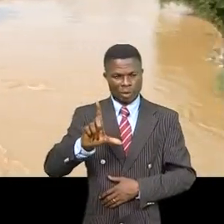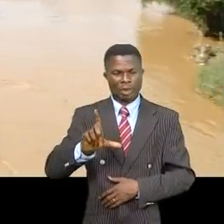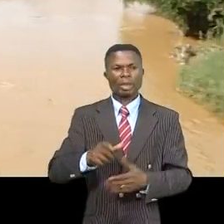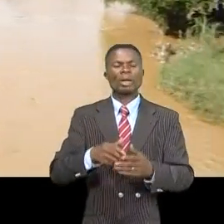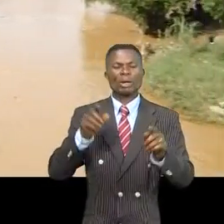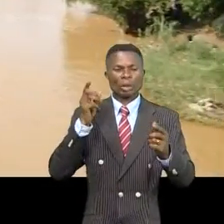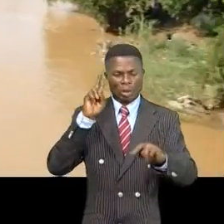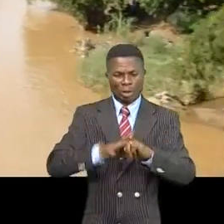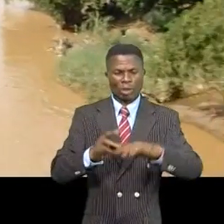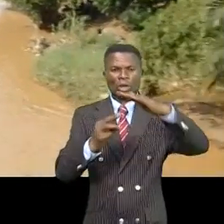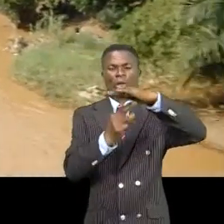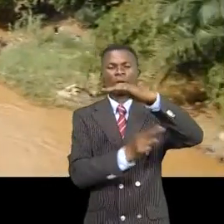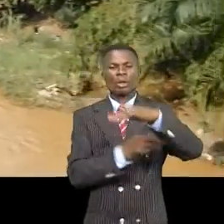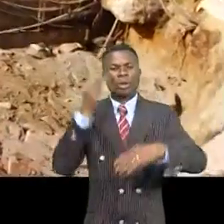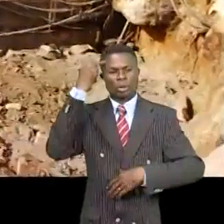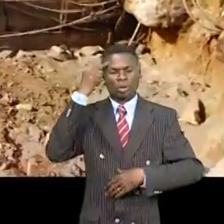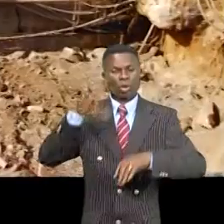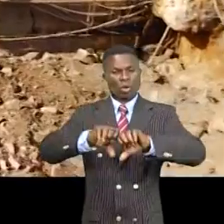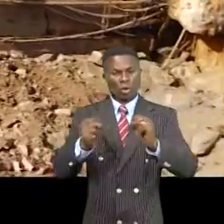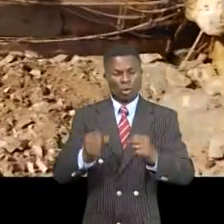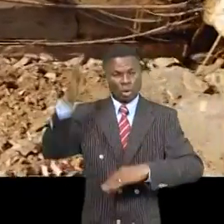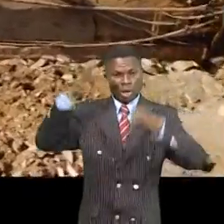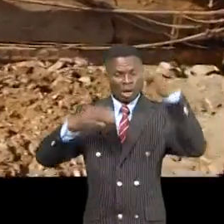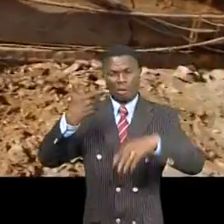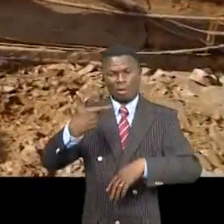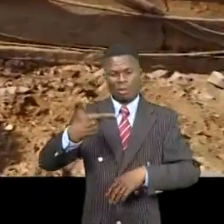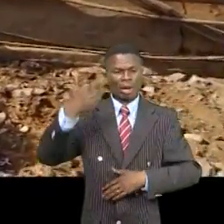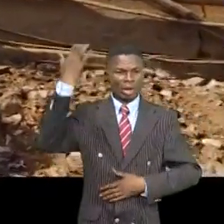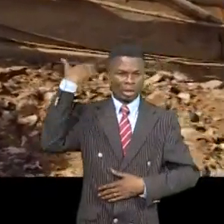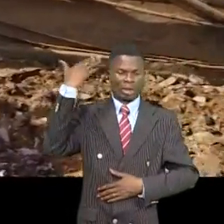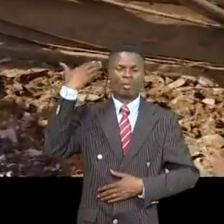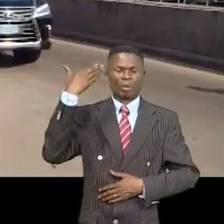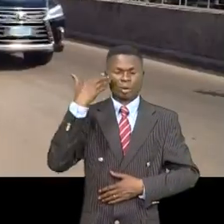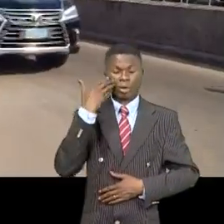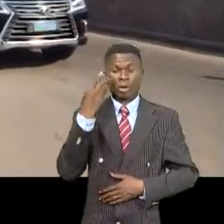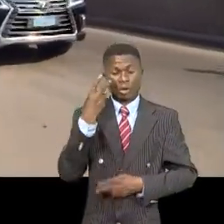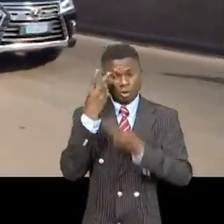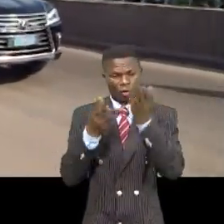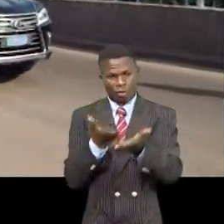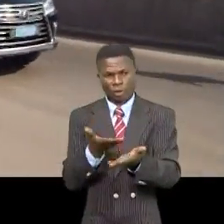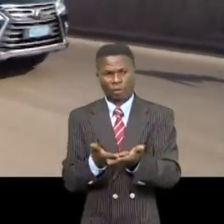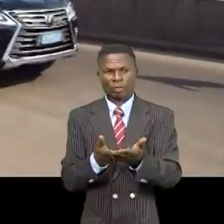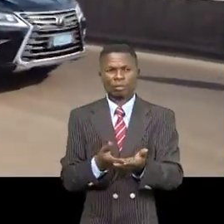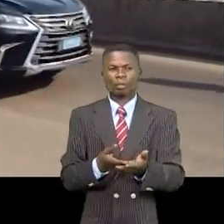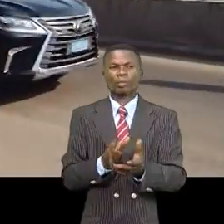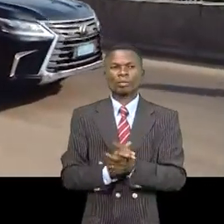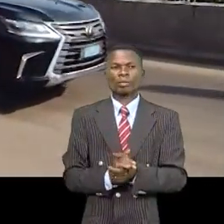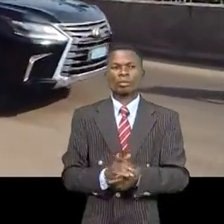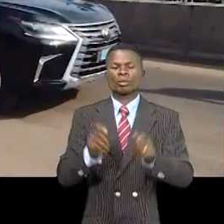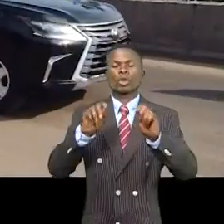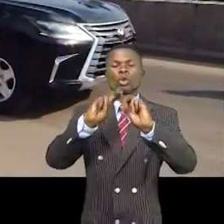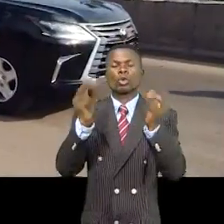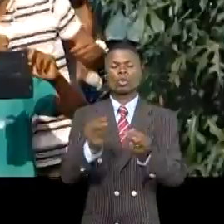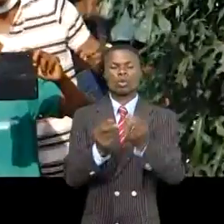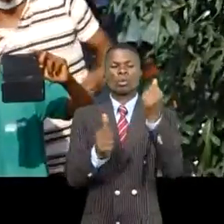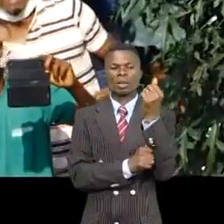sur le pont Djili qui s'est affaissé sur une partie sous la pression de dernière pluie. Le dynamisme transmis par le président de la